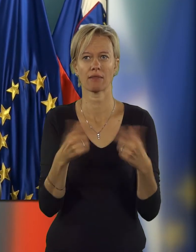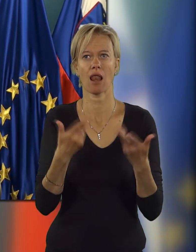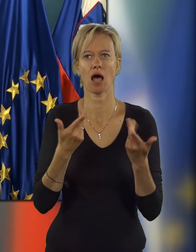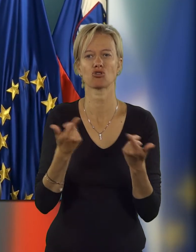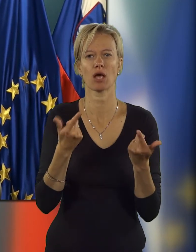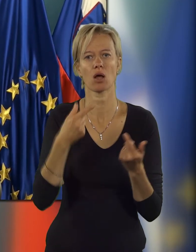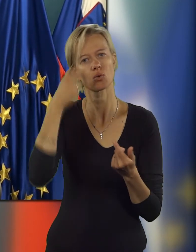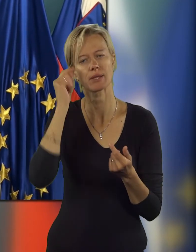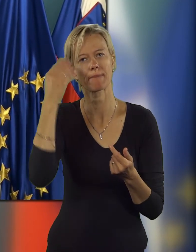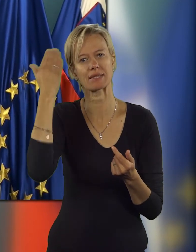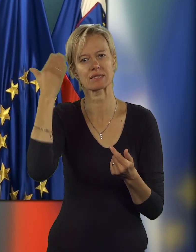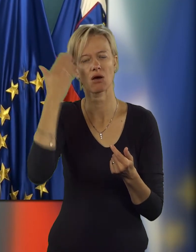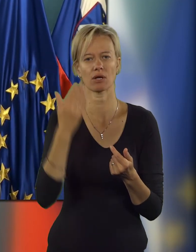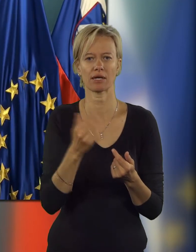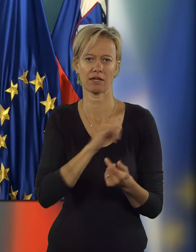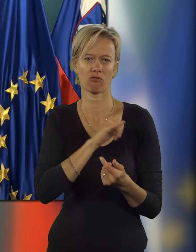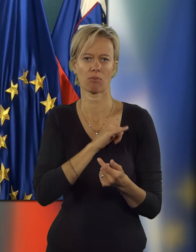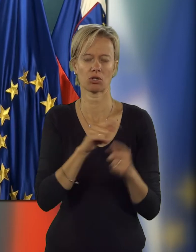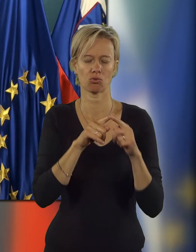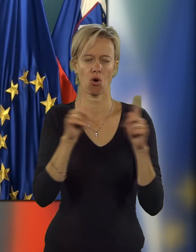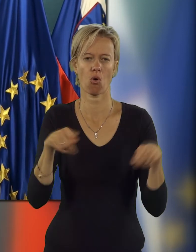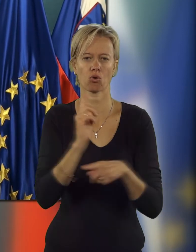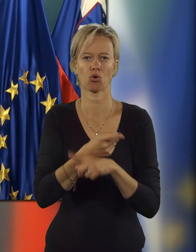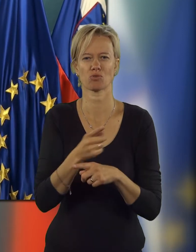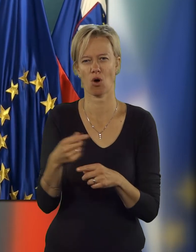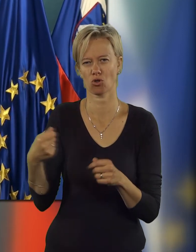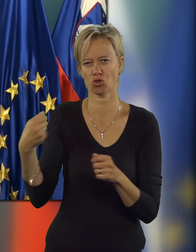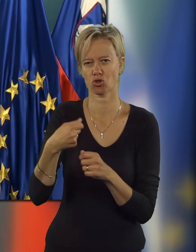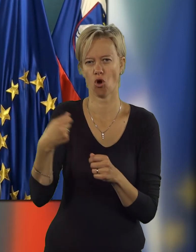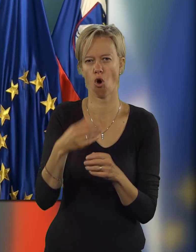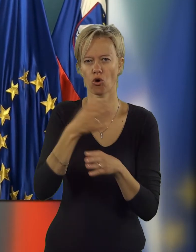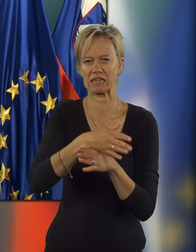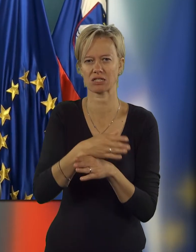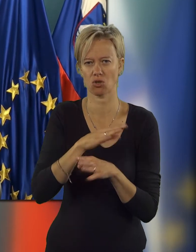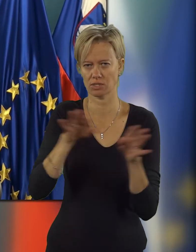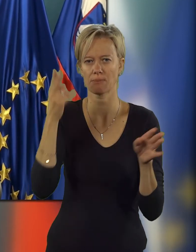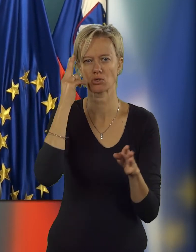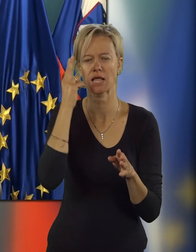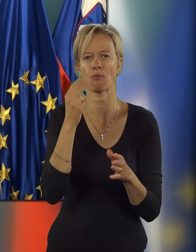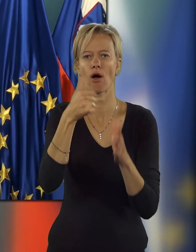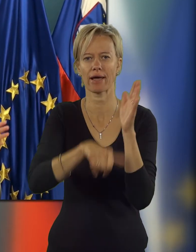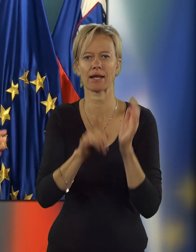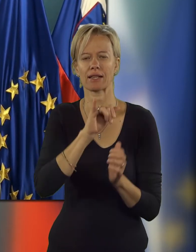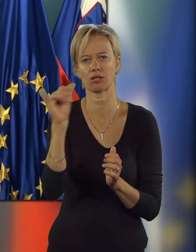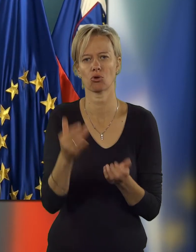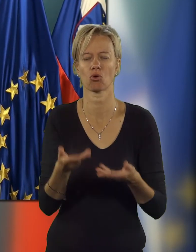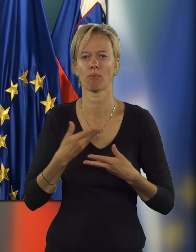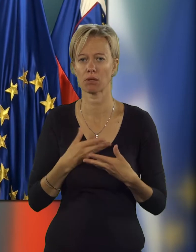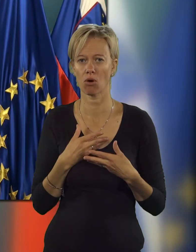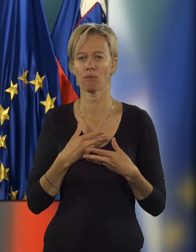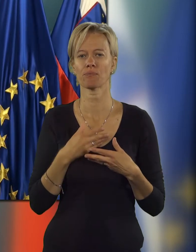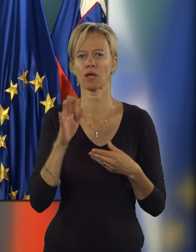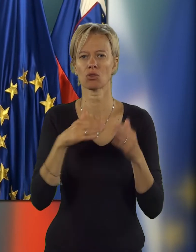se najlažje ljudje predstavljajo z informativno odločbo, dohodninsko odločbo, ki jo vsi poznamo. Torej, enkrat letno